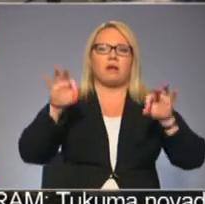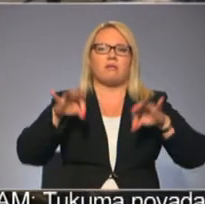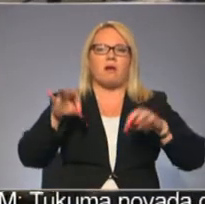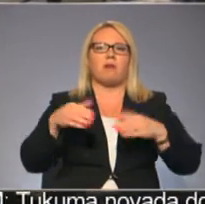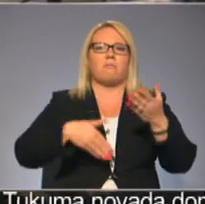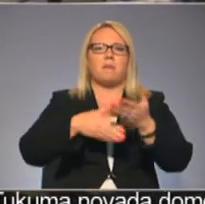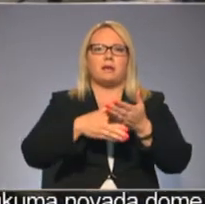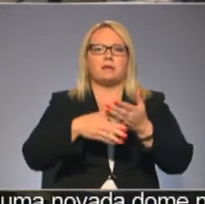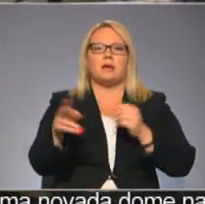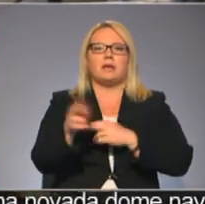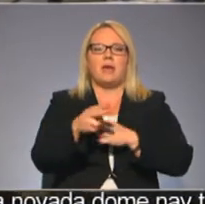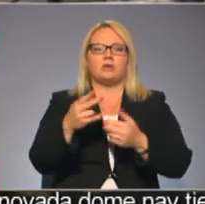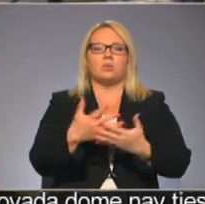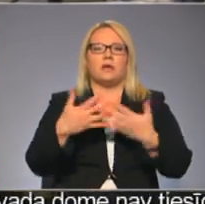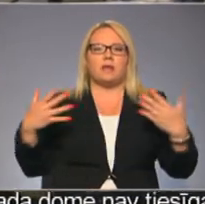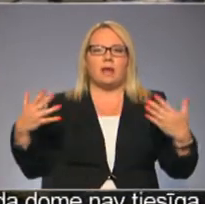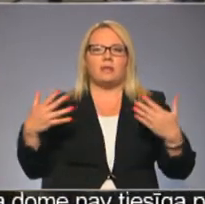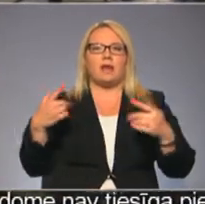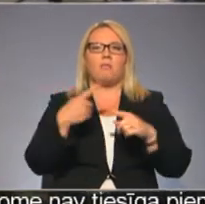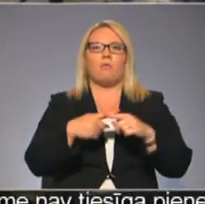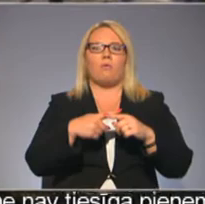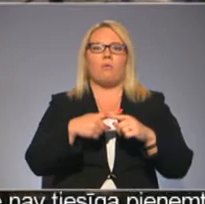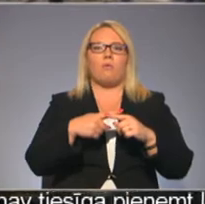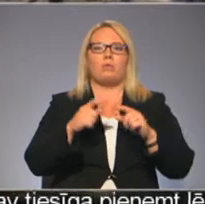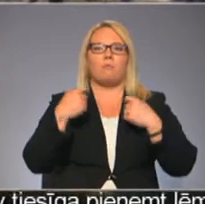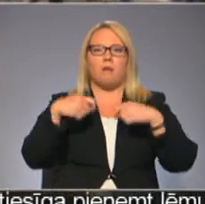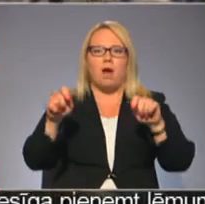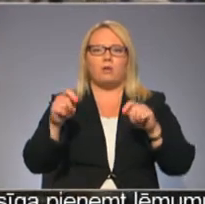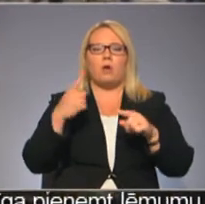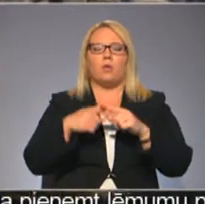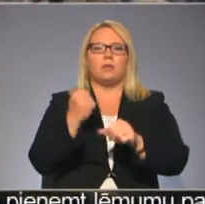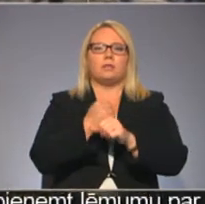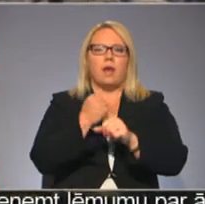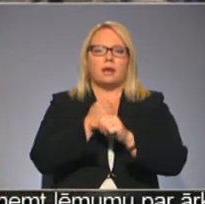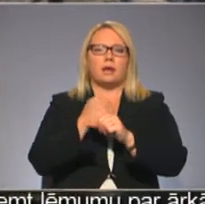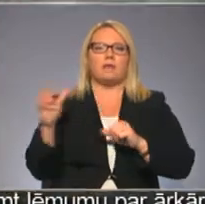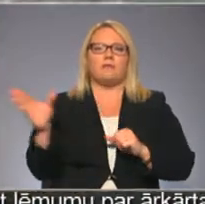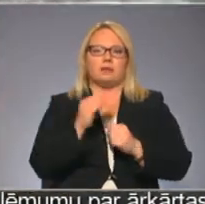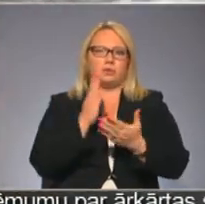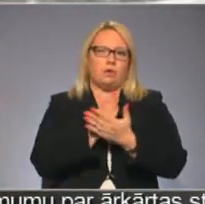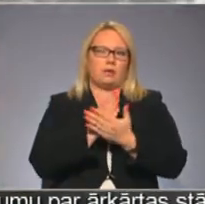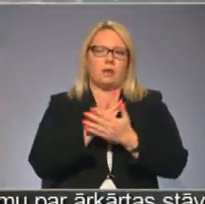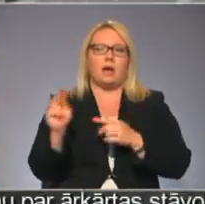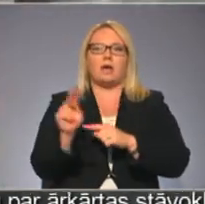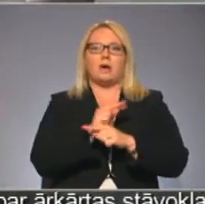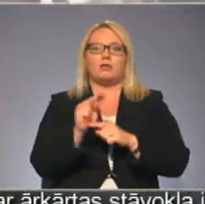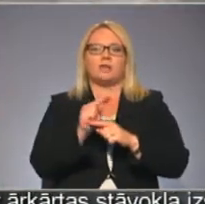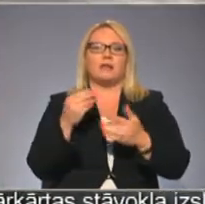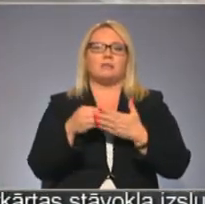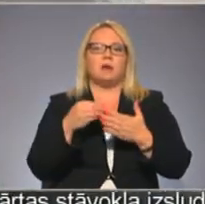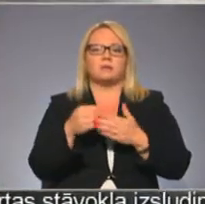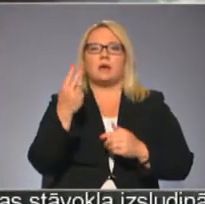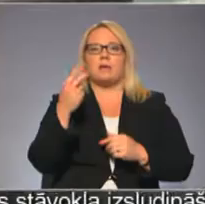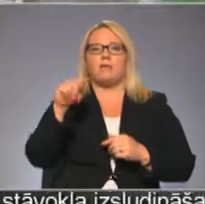reņģes no tīkliem un likt kastos iekšā un pārdot un darīt. Tas viss te noticis. Rekonstrukcijas maksājusi